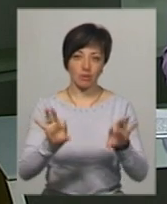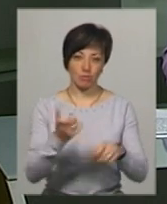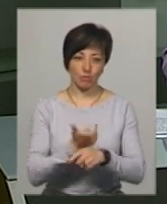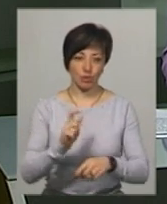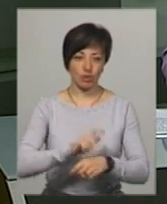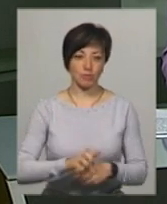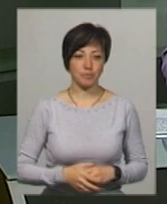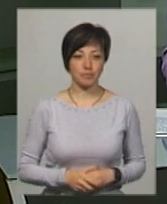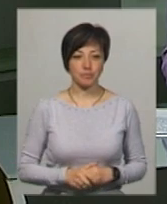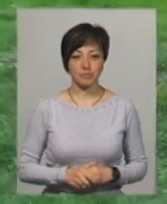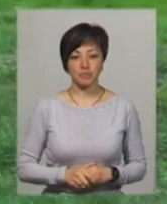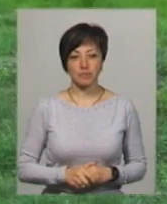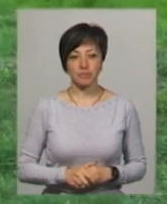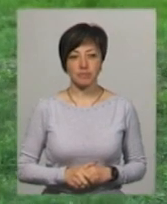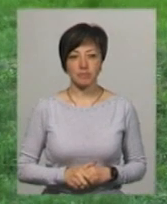Анастасія Олексюк.